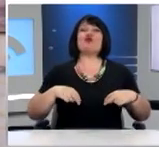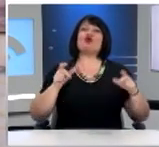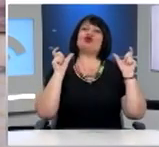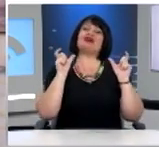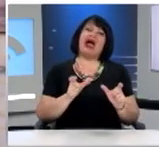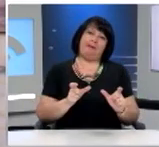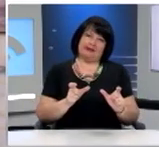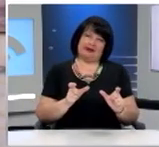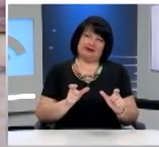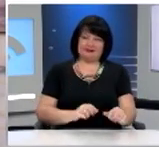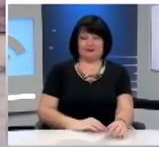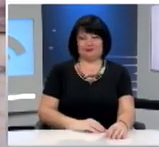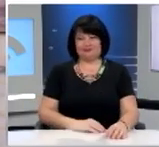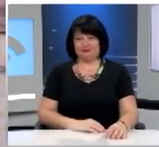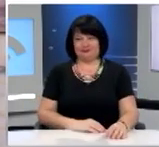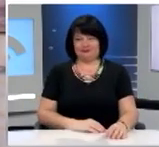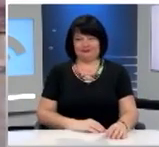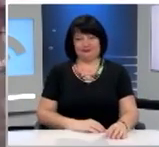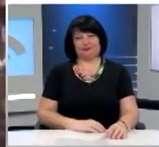Εθνικής Άμυνας